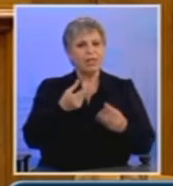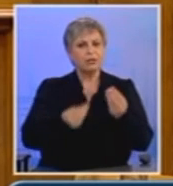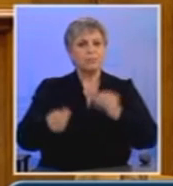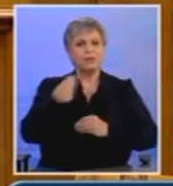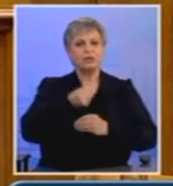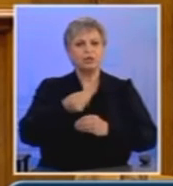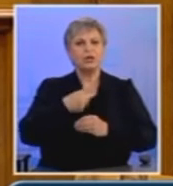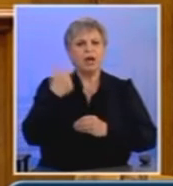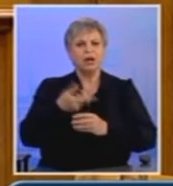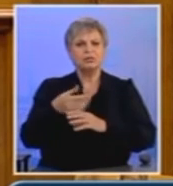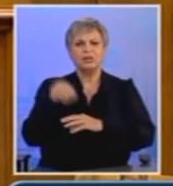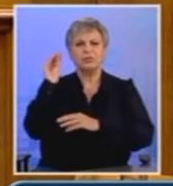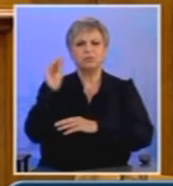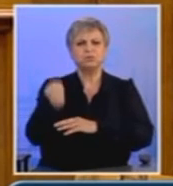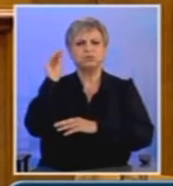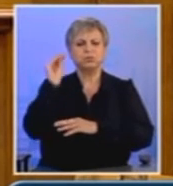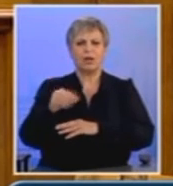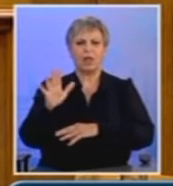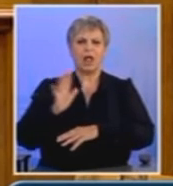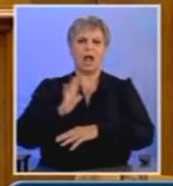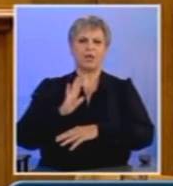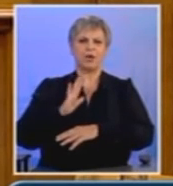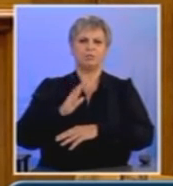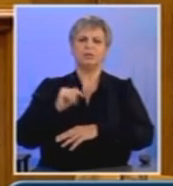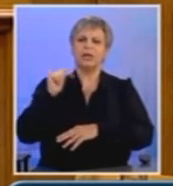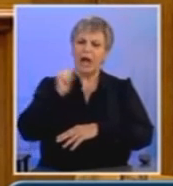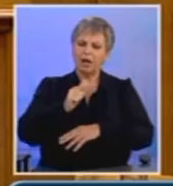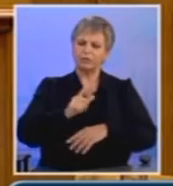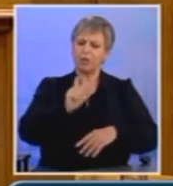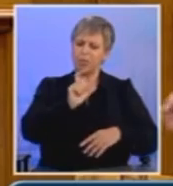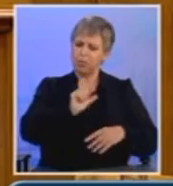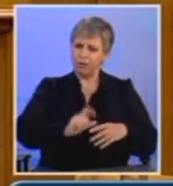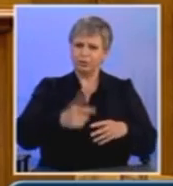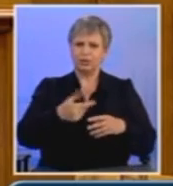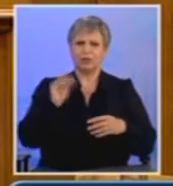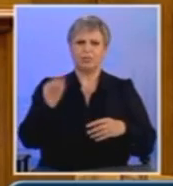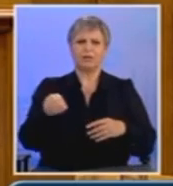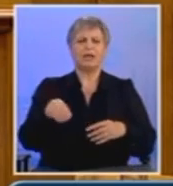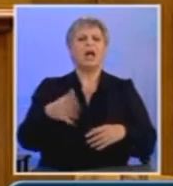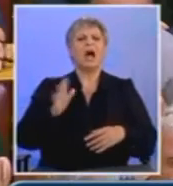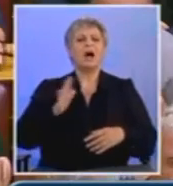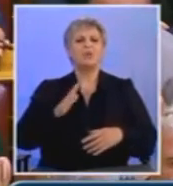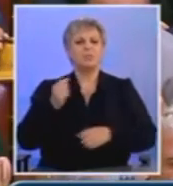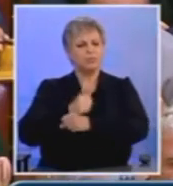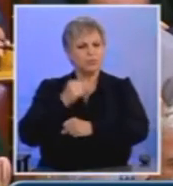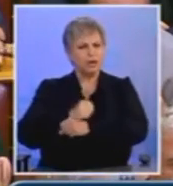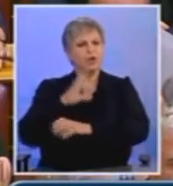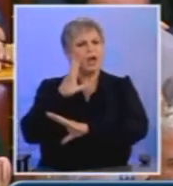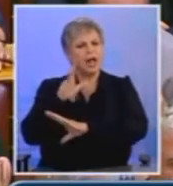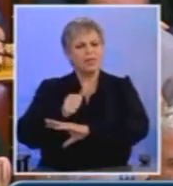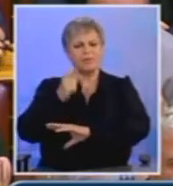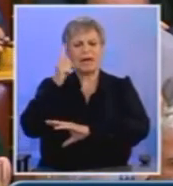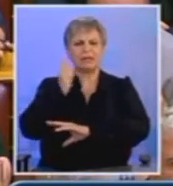η αύξηση του βαθμού εκμετάλλευσής τους. Οι εργαζόμενοι ξέρουν την απάντηση. Τη βιώνουν καθημερινά. Όλοι θυμούνται